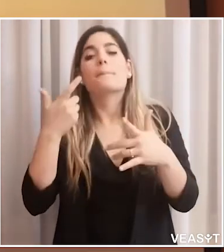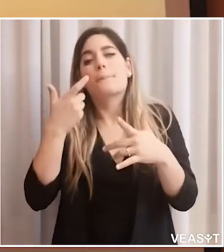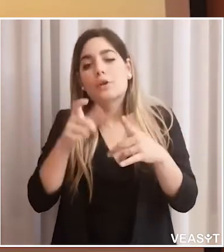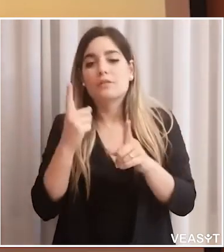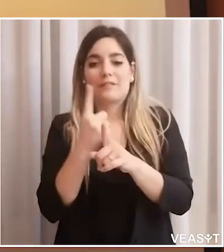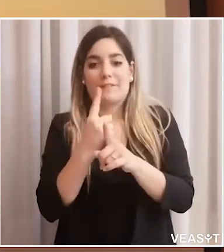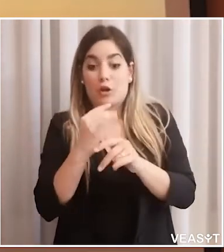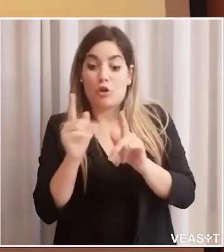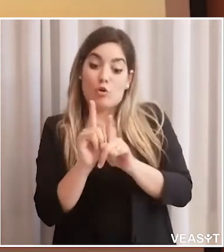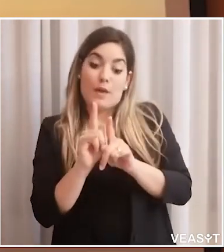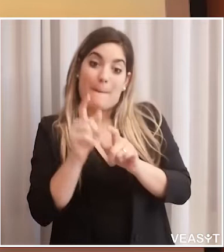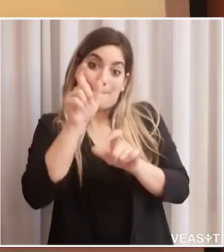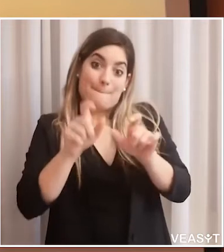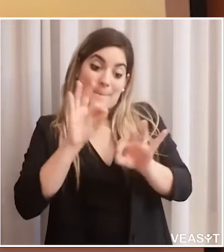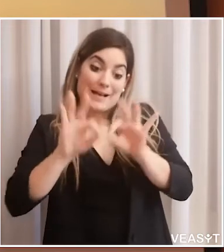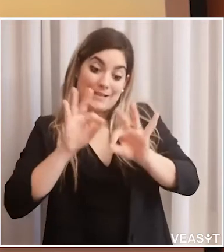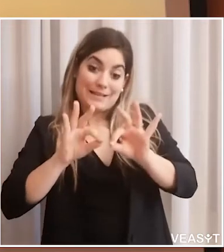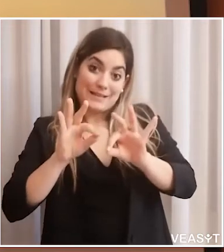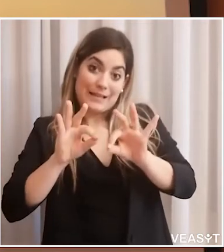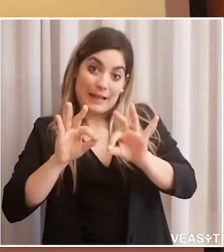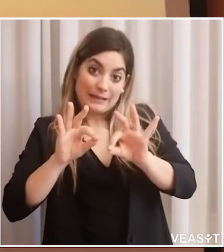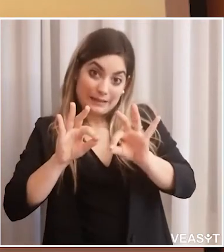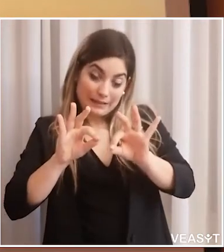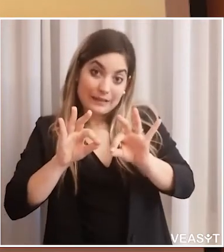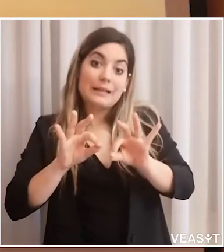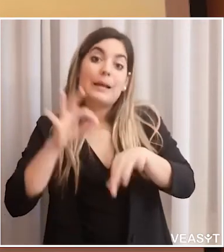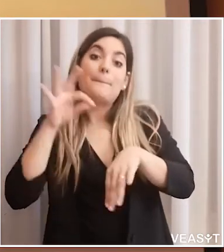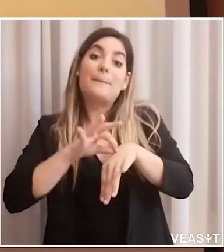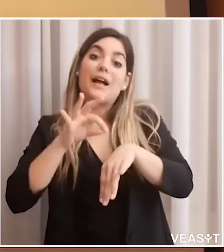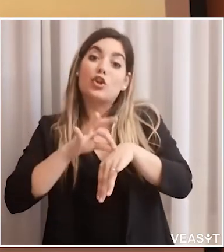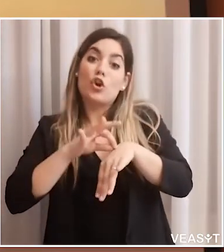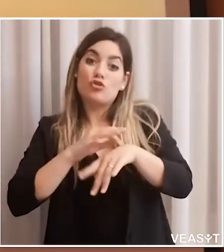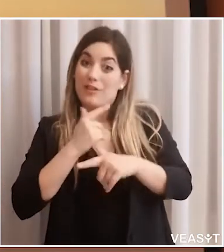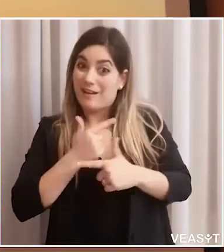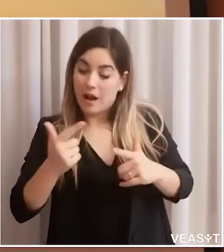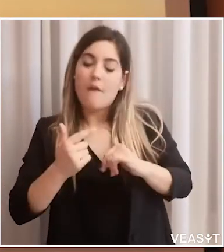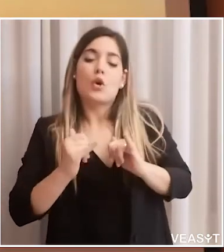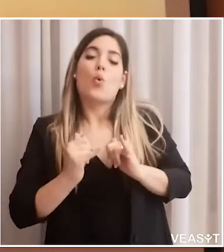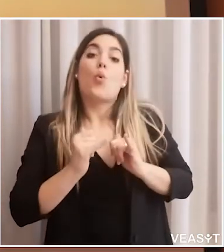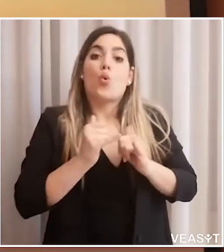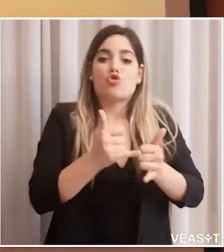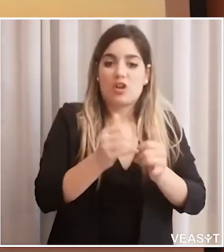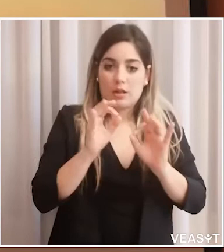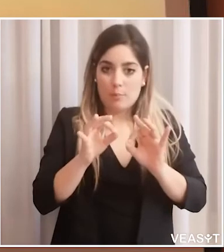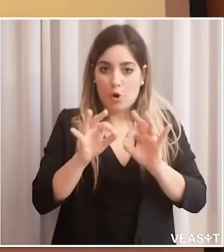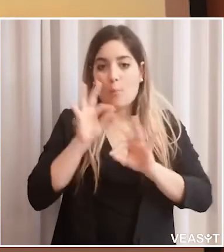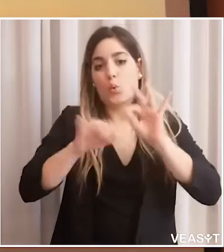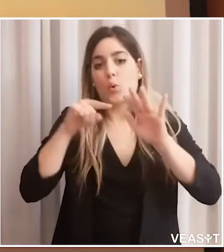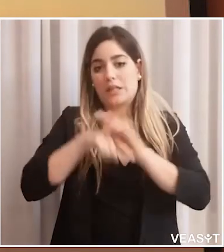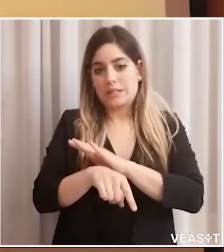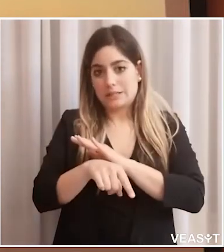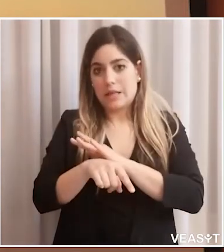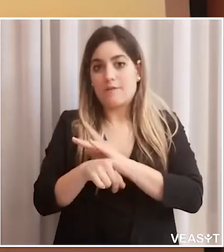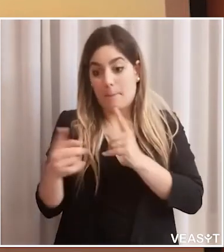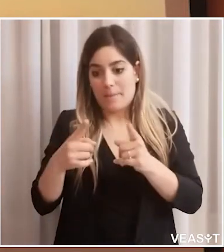sono a pieno regime soprattutto per garantire l'uscita dalle rialimazioni dei pazienti